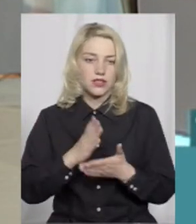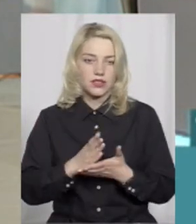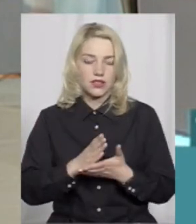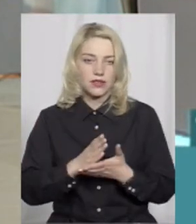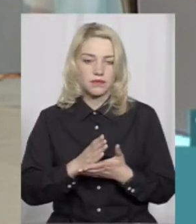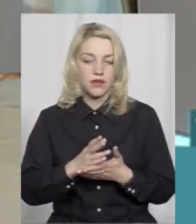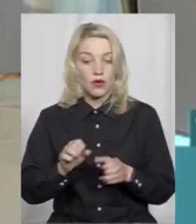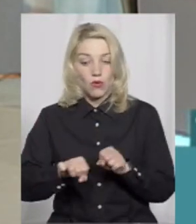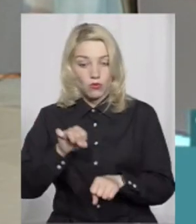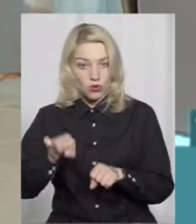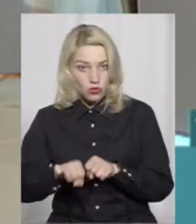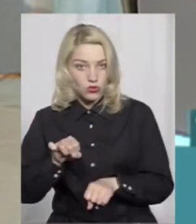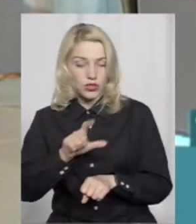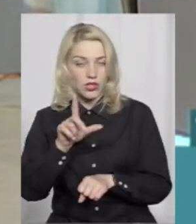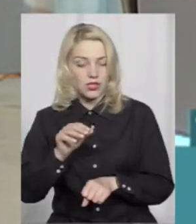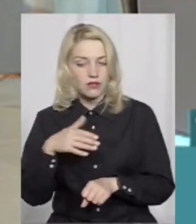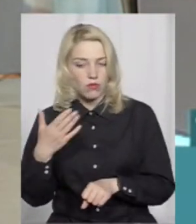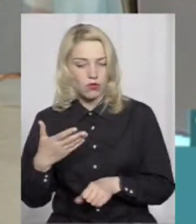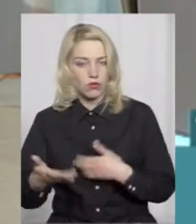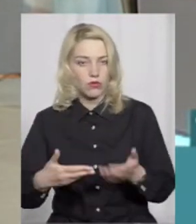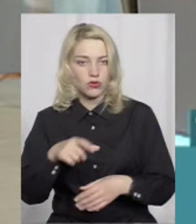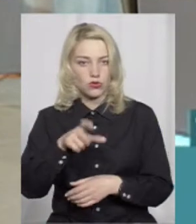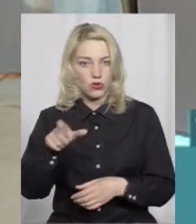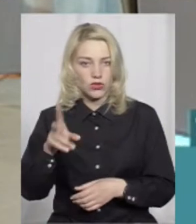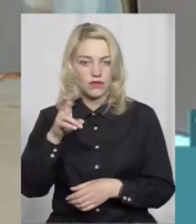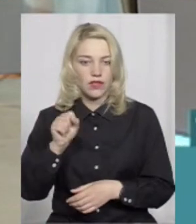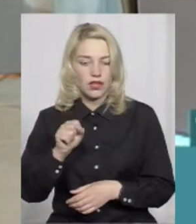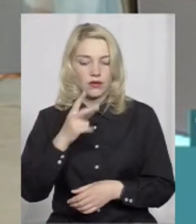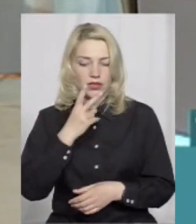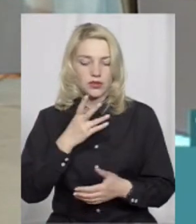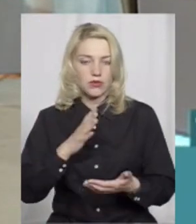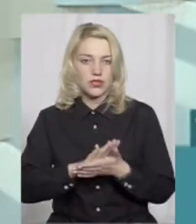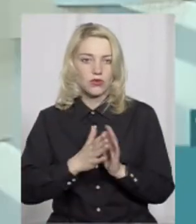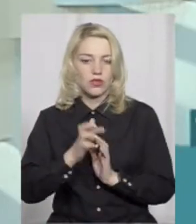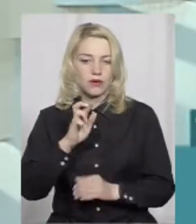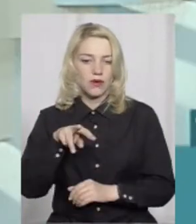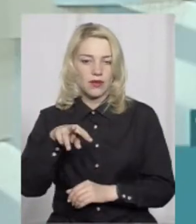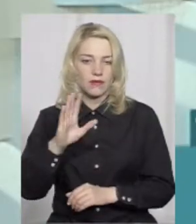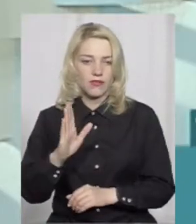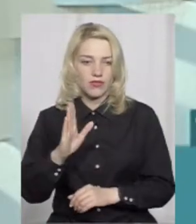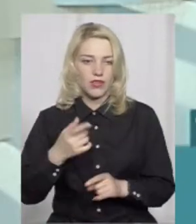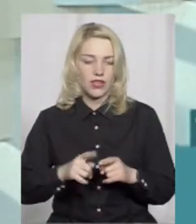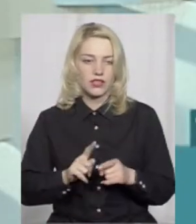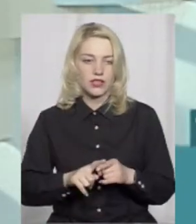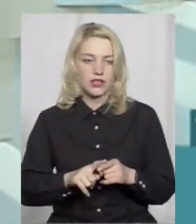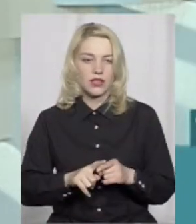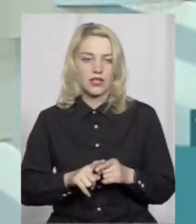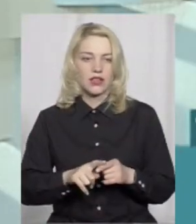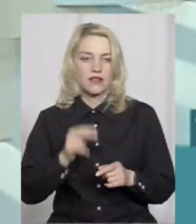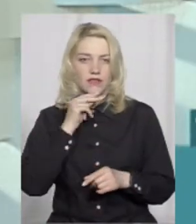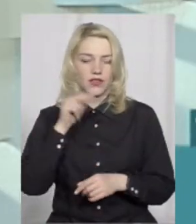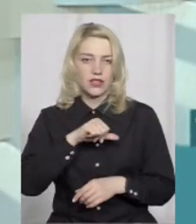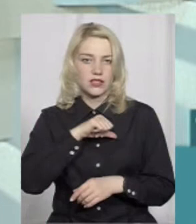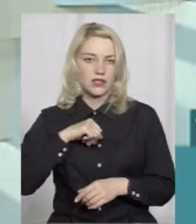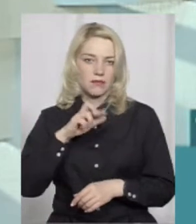порушення з боку пішоходів, деколи, якщо ми беремо останню ситуацію з БМВ, то це нехтовання правил дорожнього руху іменно водієм БМВ.